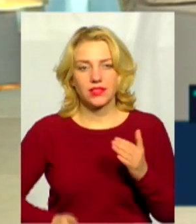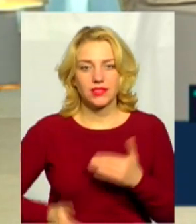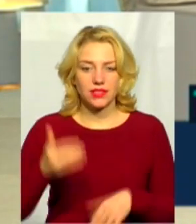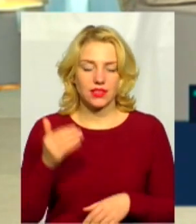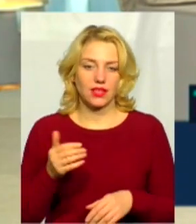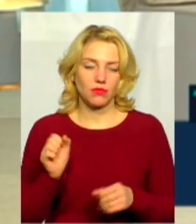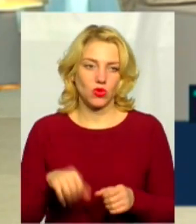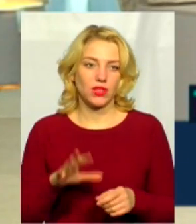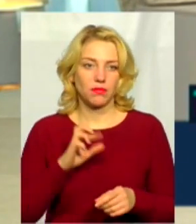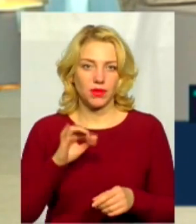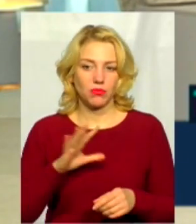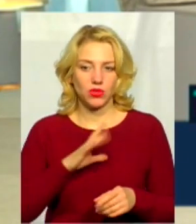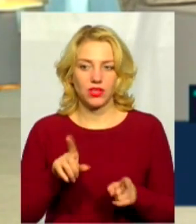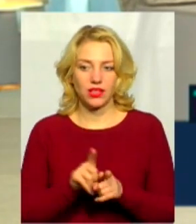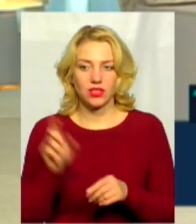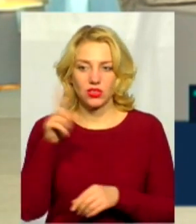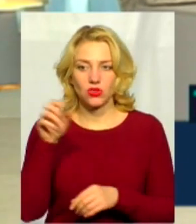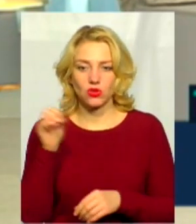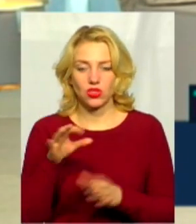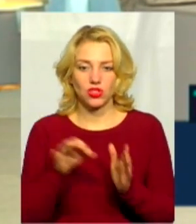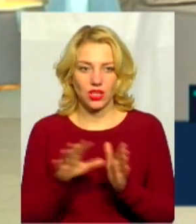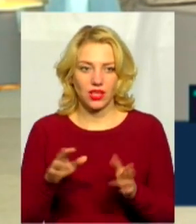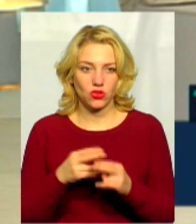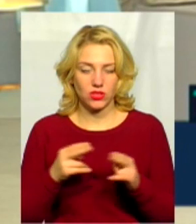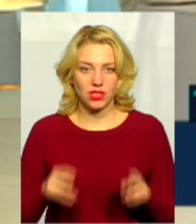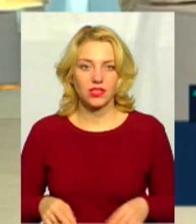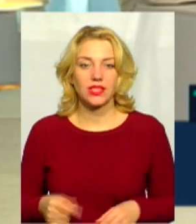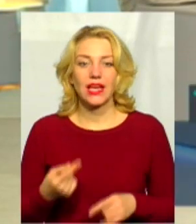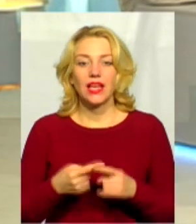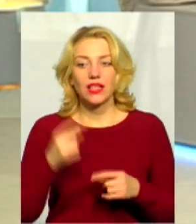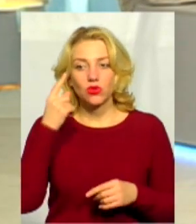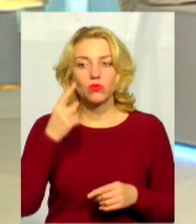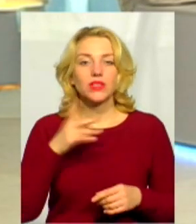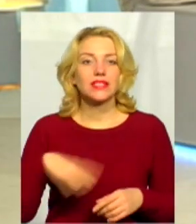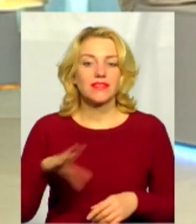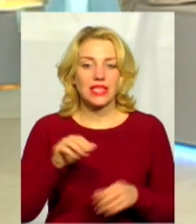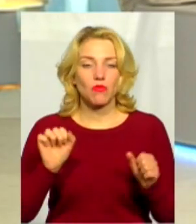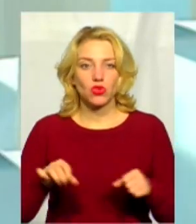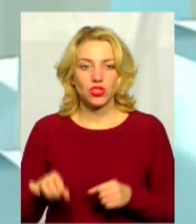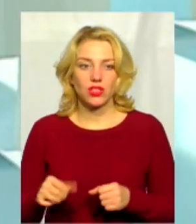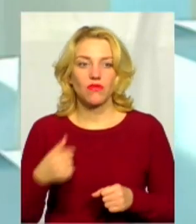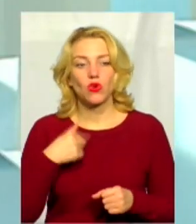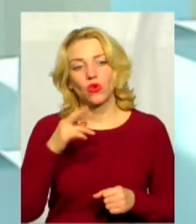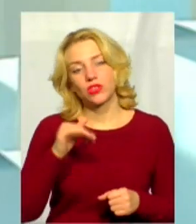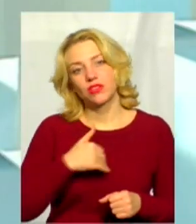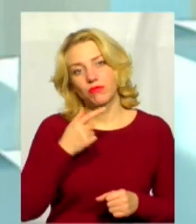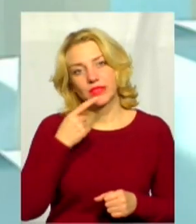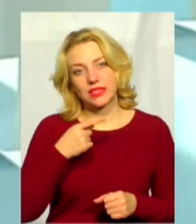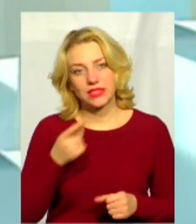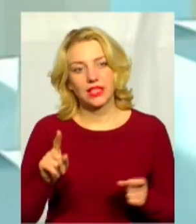парках теж були такі сонячні електростанції? Я думаю, все можливо, але я би хотів в контексті цього навести,